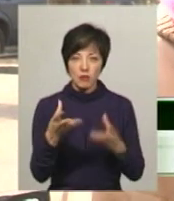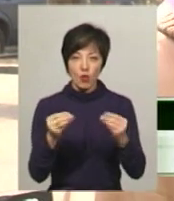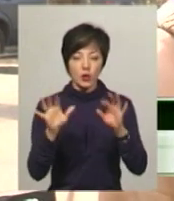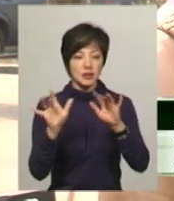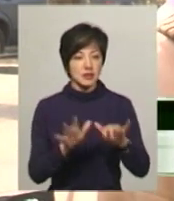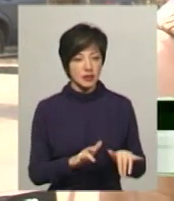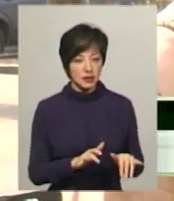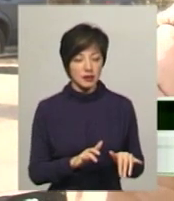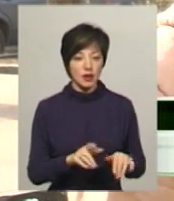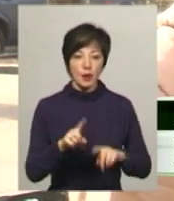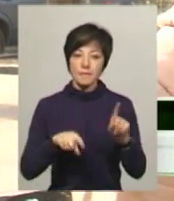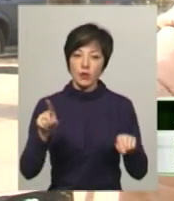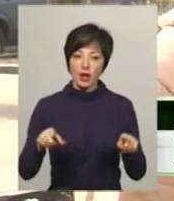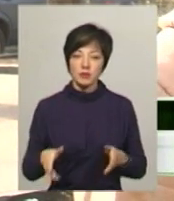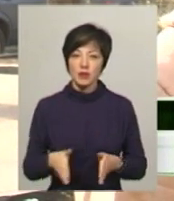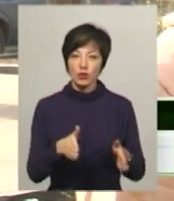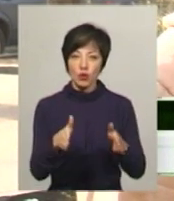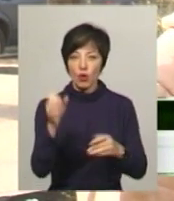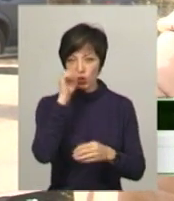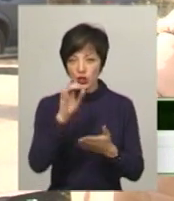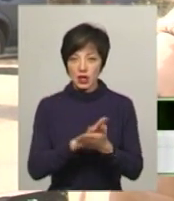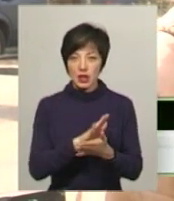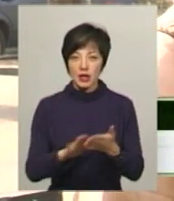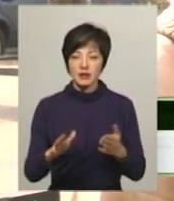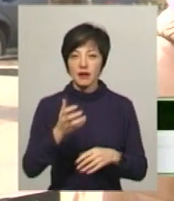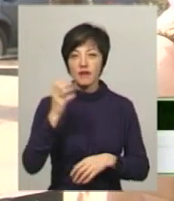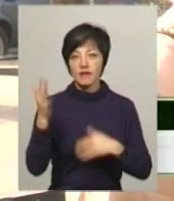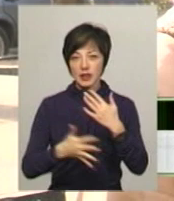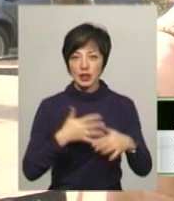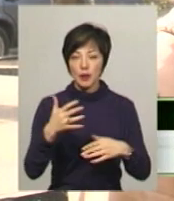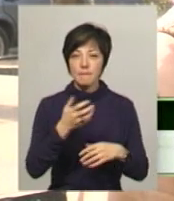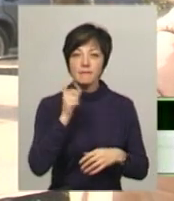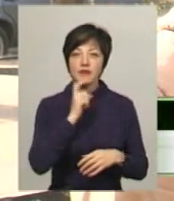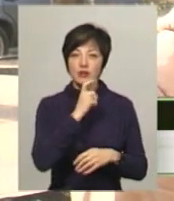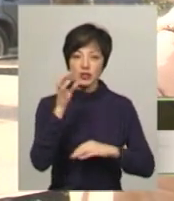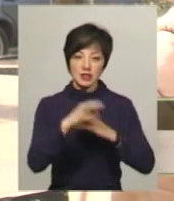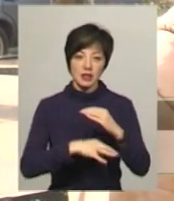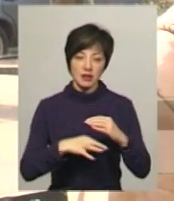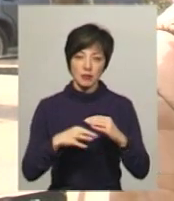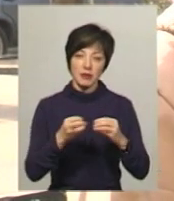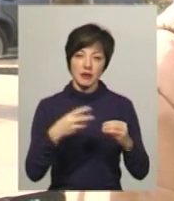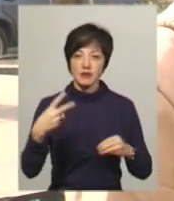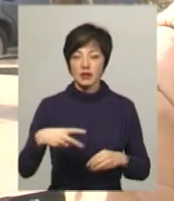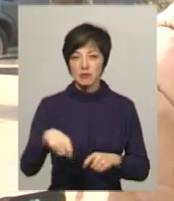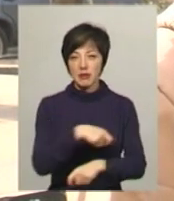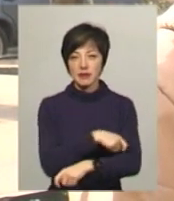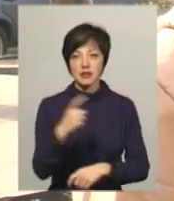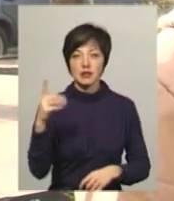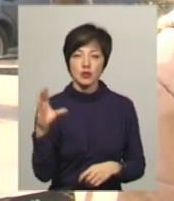сніг, паде куди на дорогах ожеледиця, вітер північно-західний 7-12, місцями пориви 15-20 метрів за секунду.